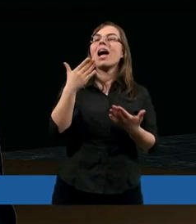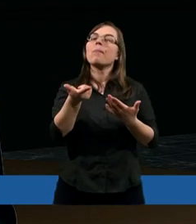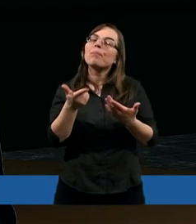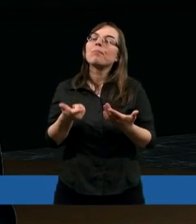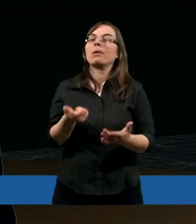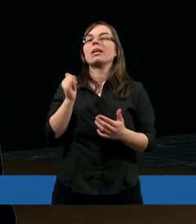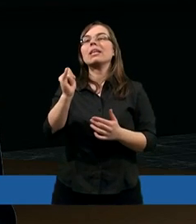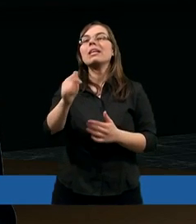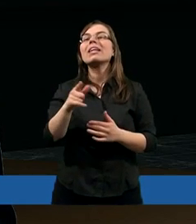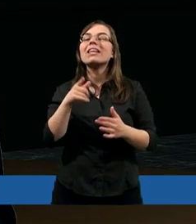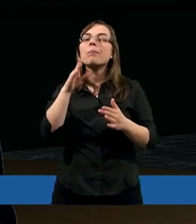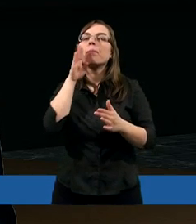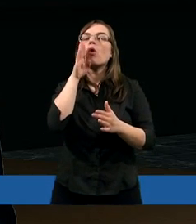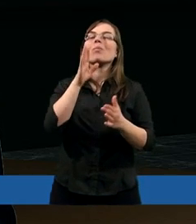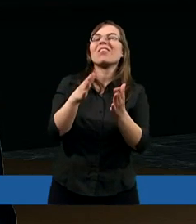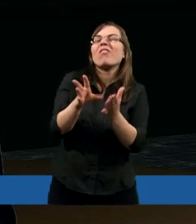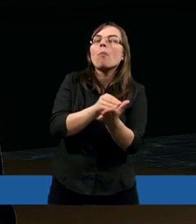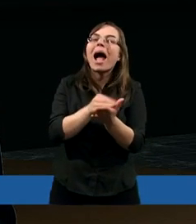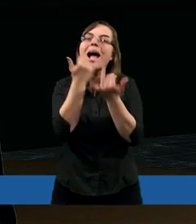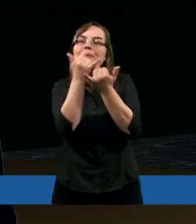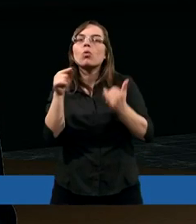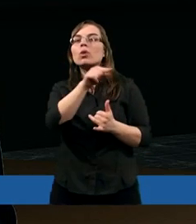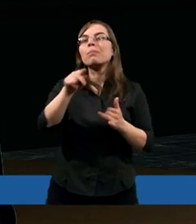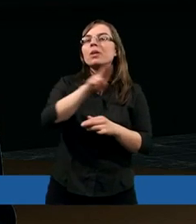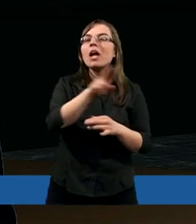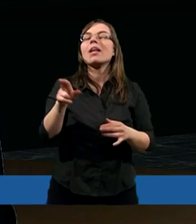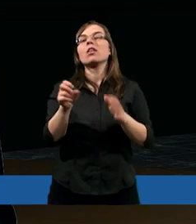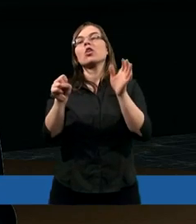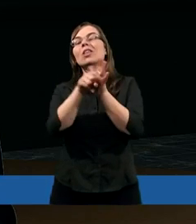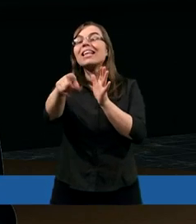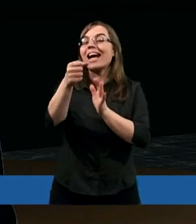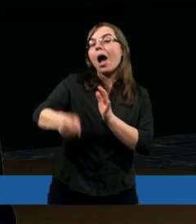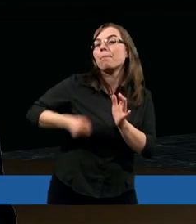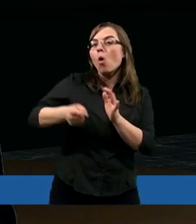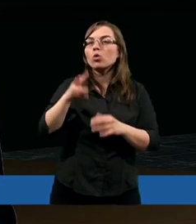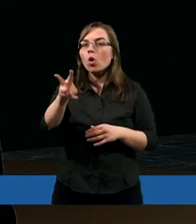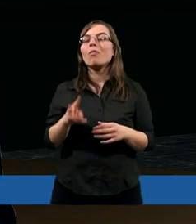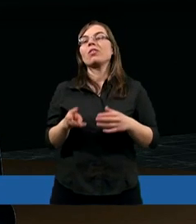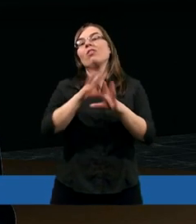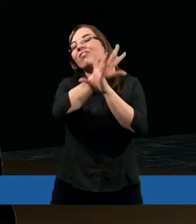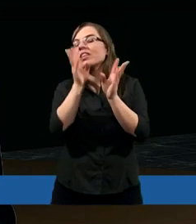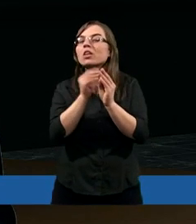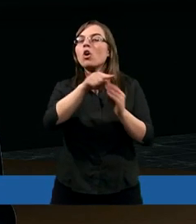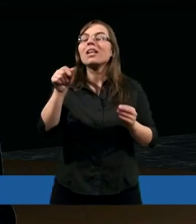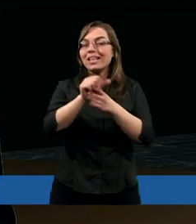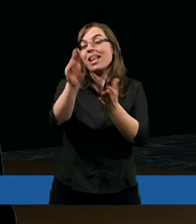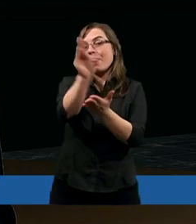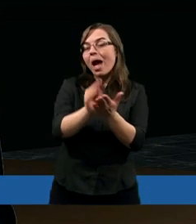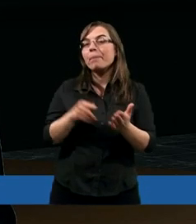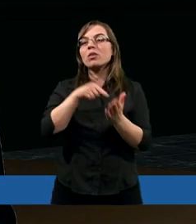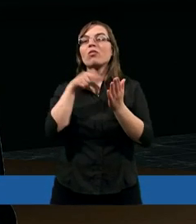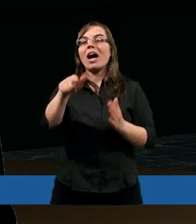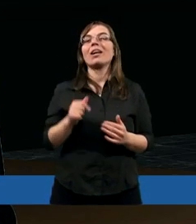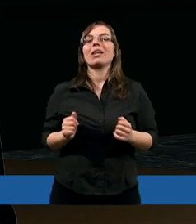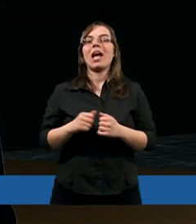powodowani zazdrością, że inni składali do stóp apostołów wszystko, bo tak jest napisane w